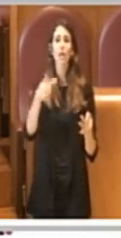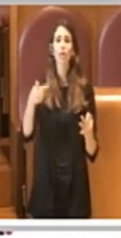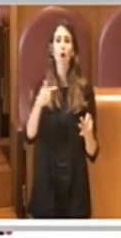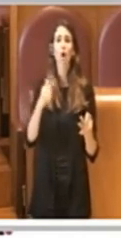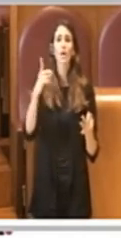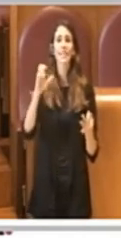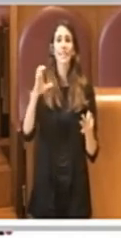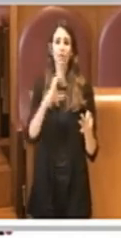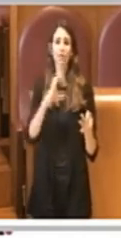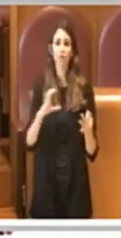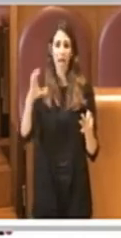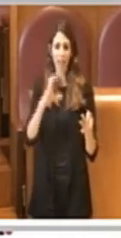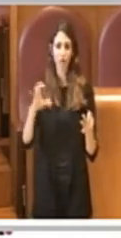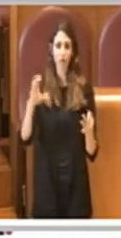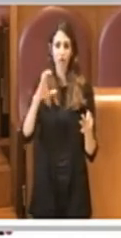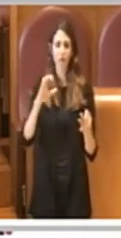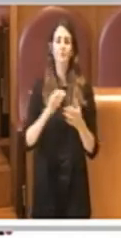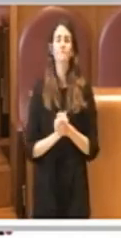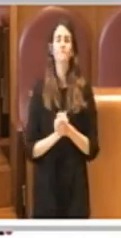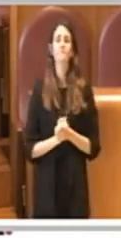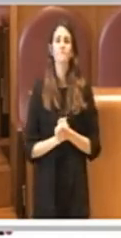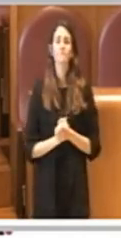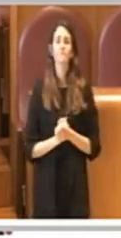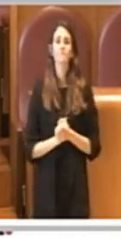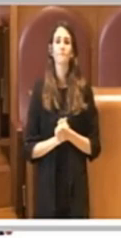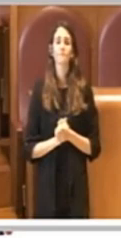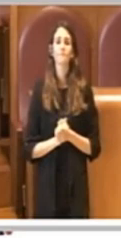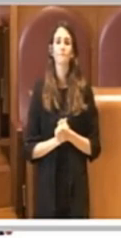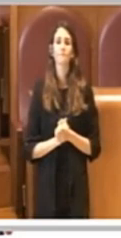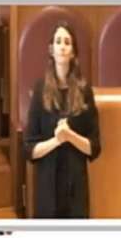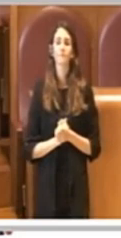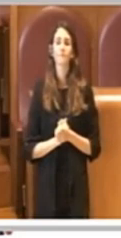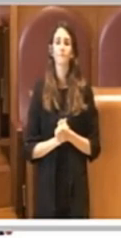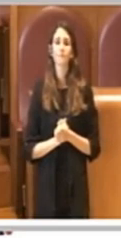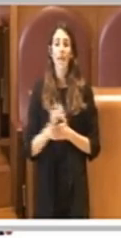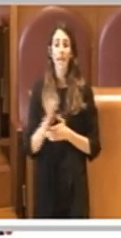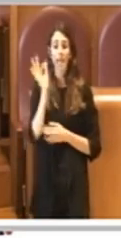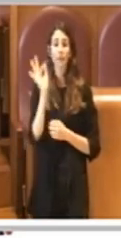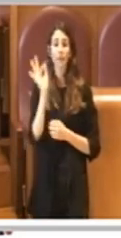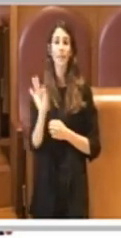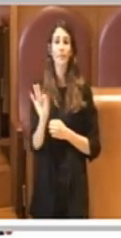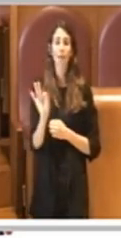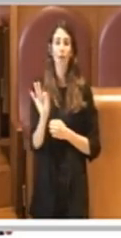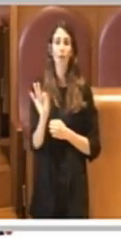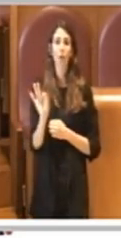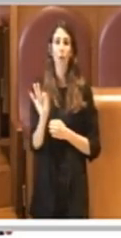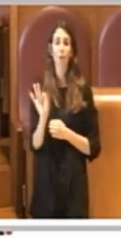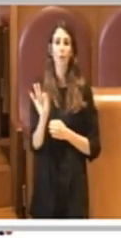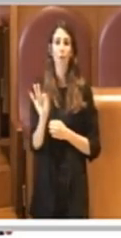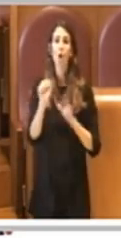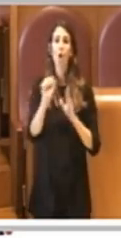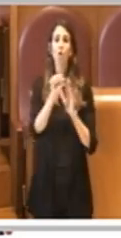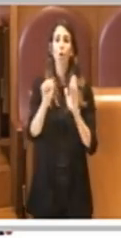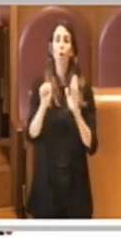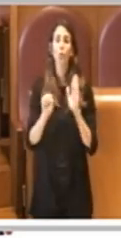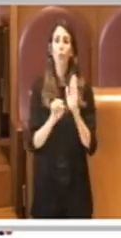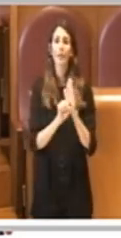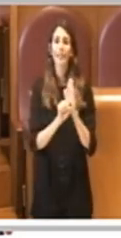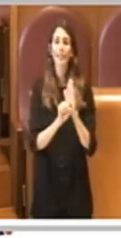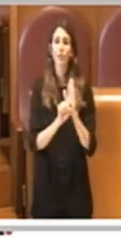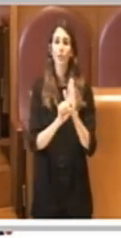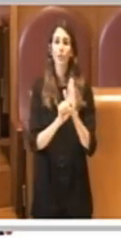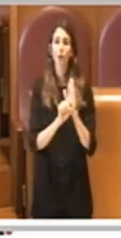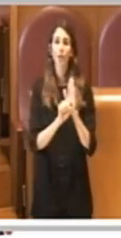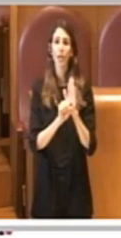località tenuta la perna, e in riferimento alla documentazione che